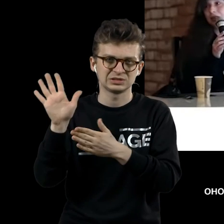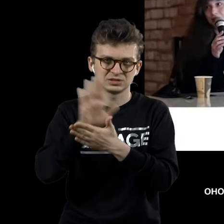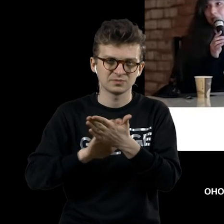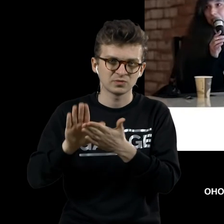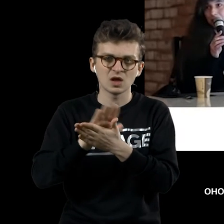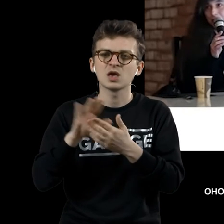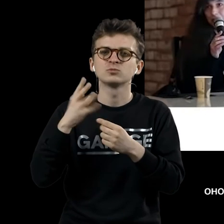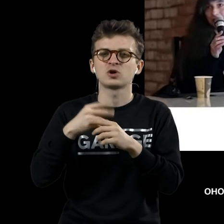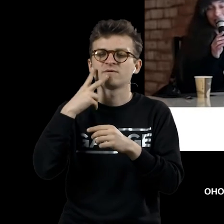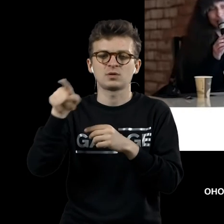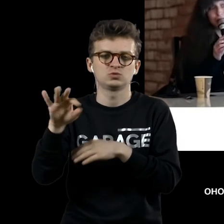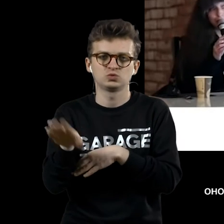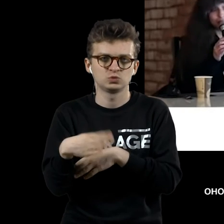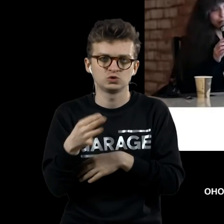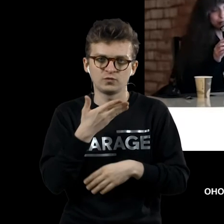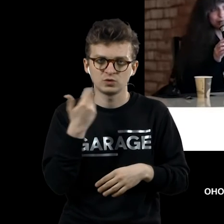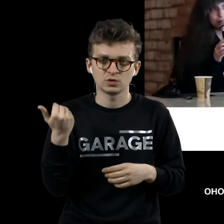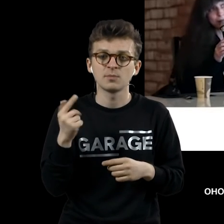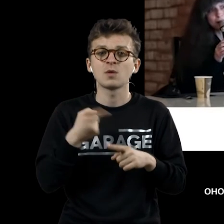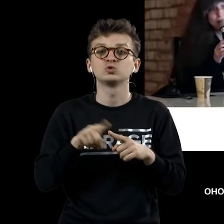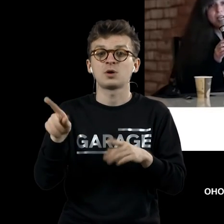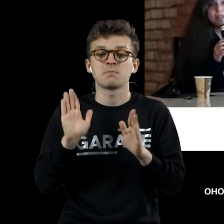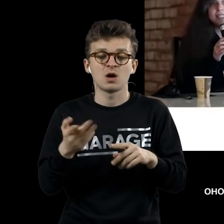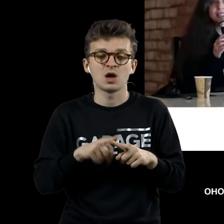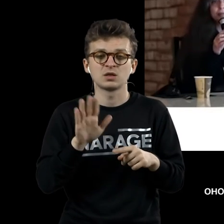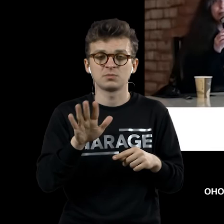Оно никуда не ведет, потому что это стоит в выставочном зале.